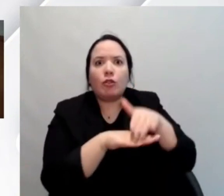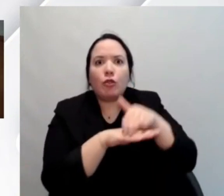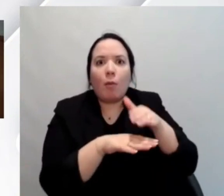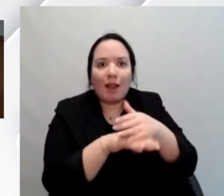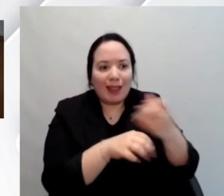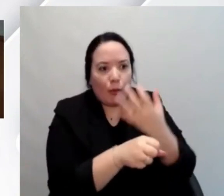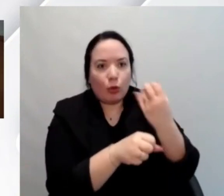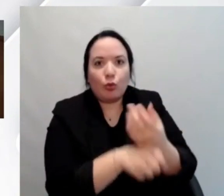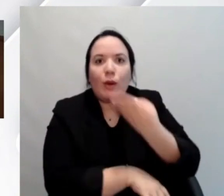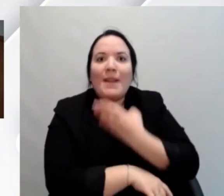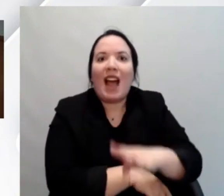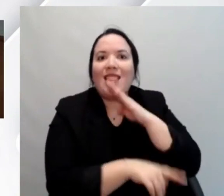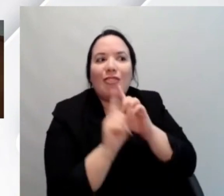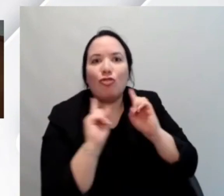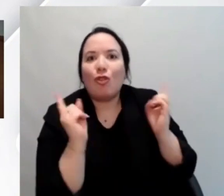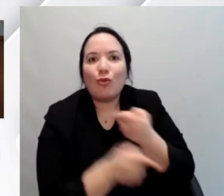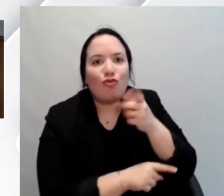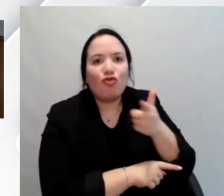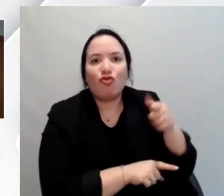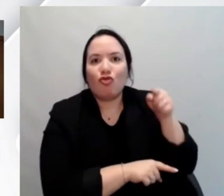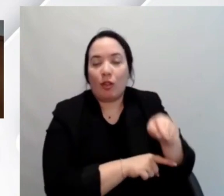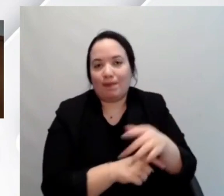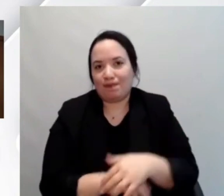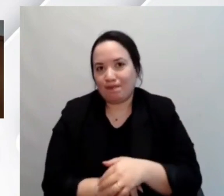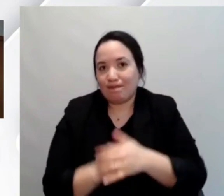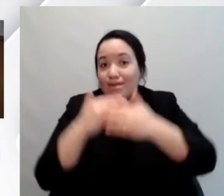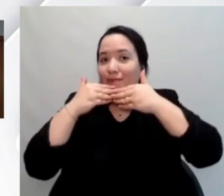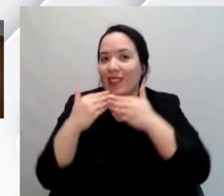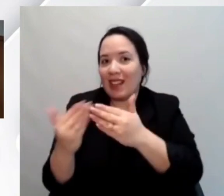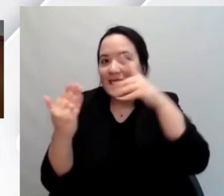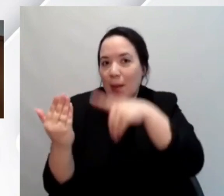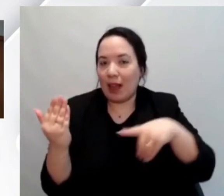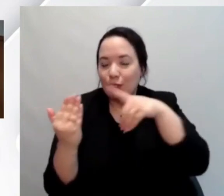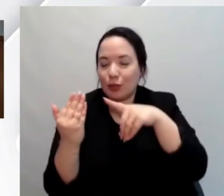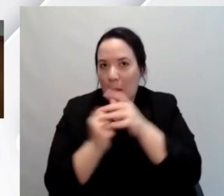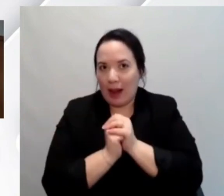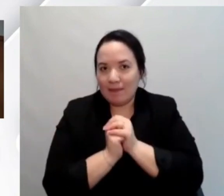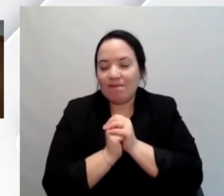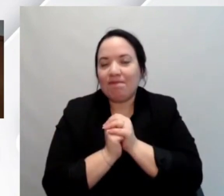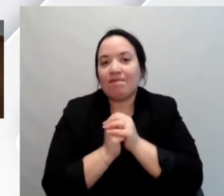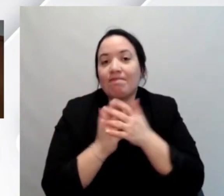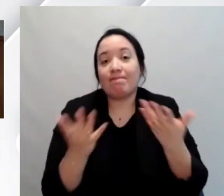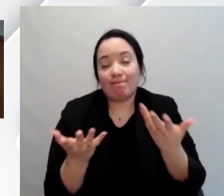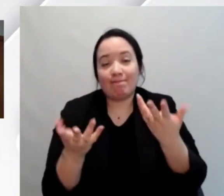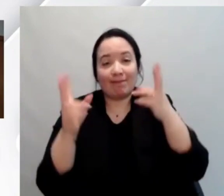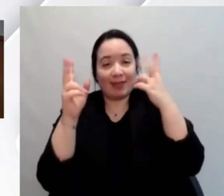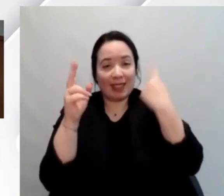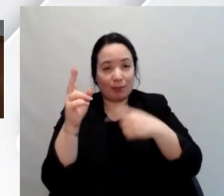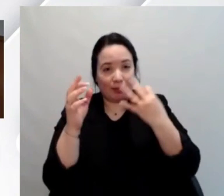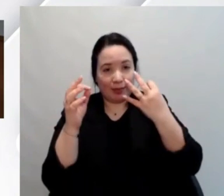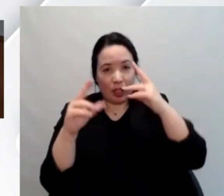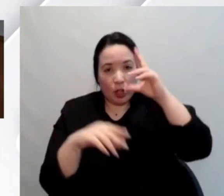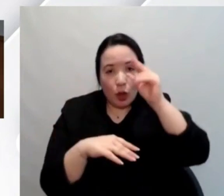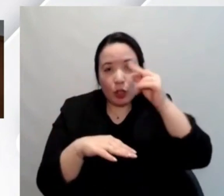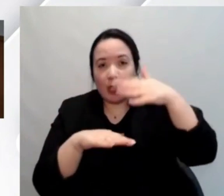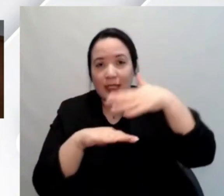beneficio a tutti quindi grazie Pasquale e sempre sul tema diciamo relativamente alla diffusione delle conoscenze